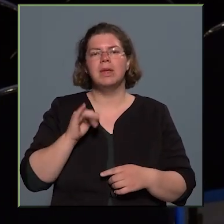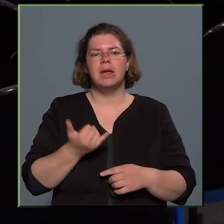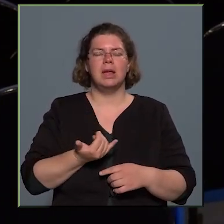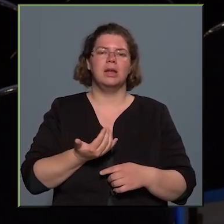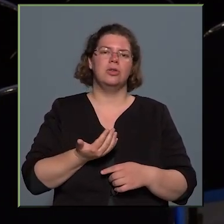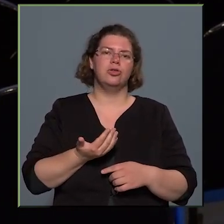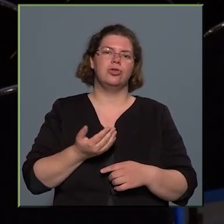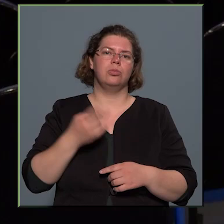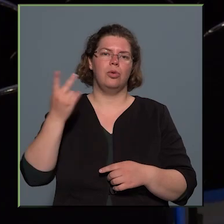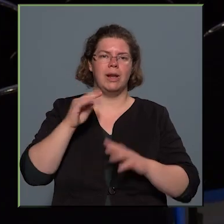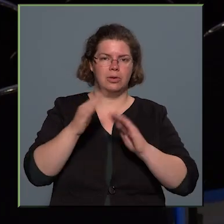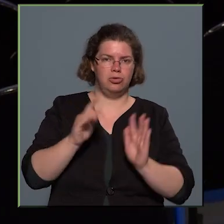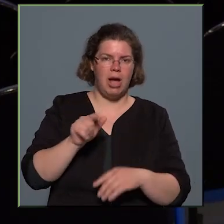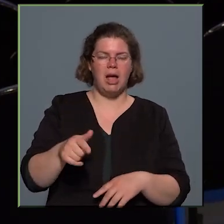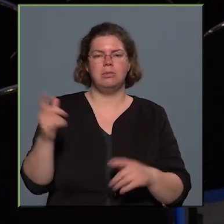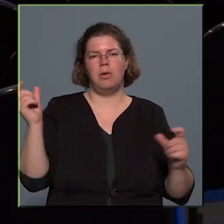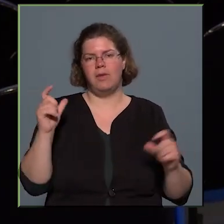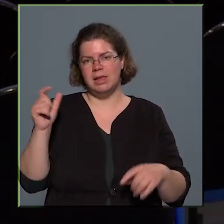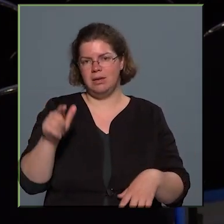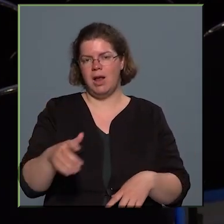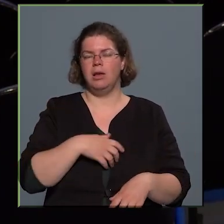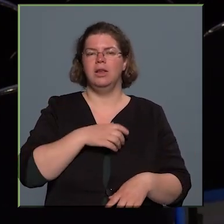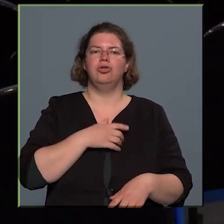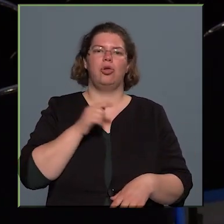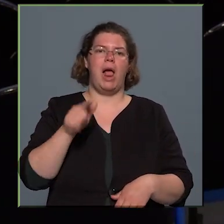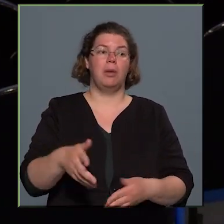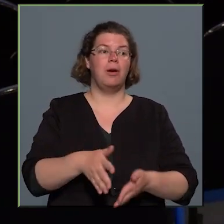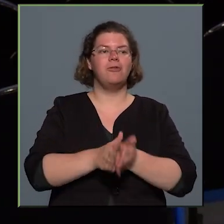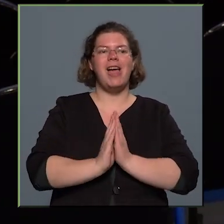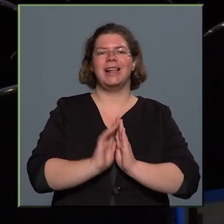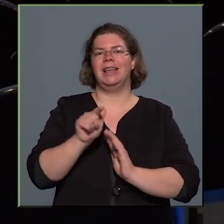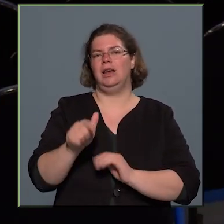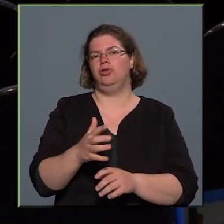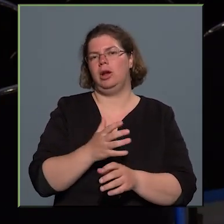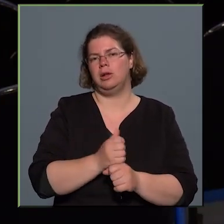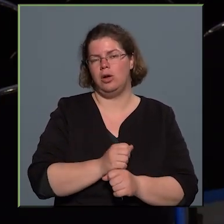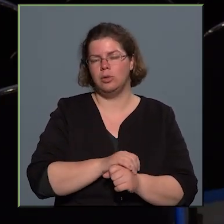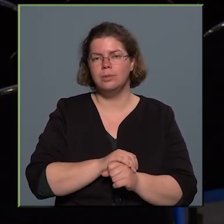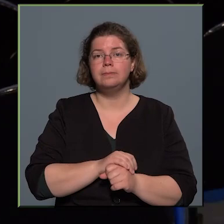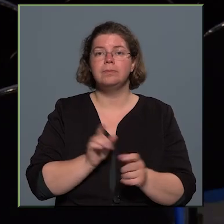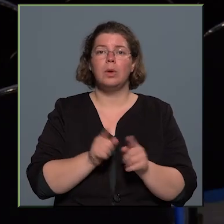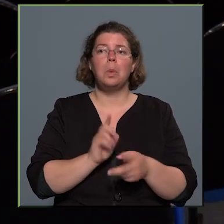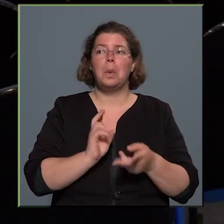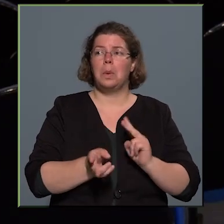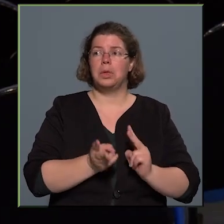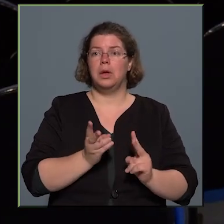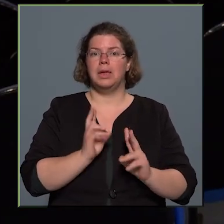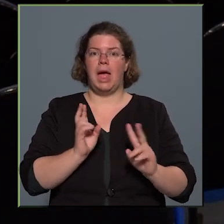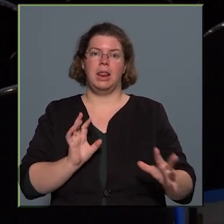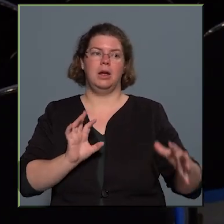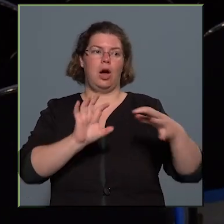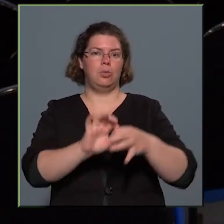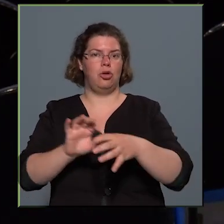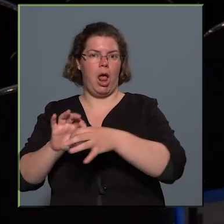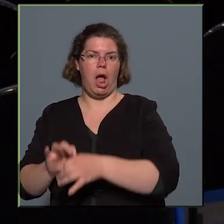házakban, fesztiválokon, iskolákban felkérésekre tartjuk. Úgyhogy tartani kell a kapcsolatot